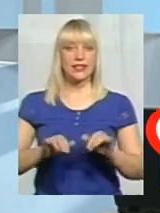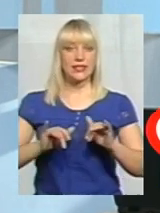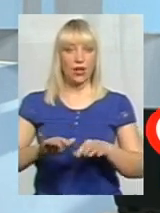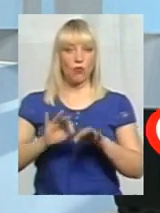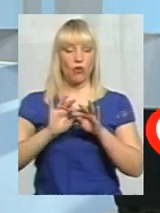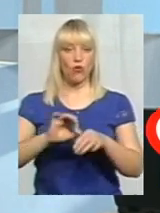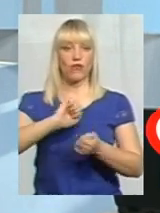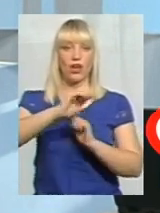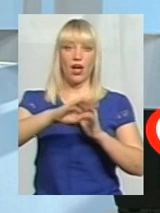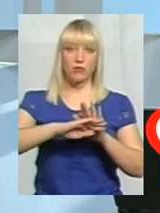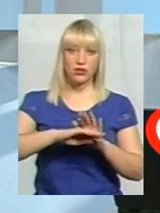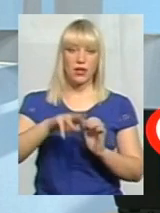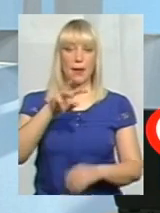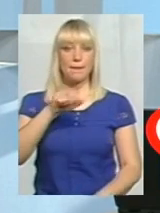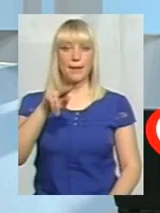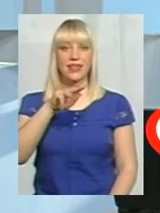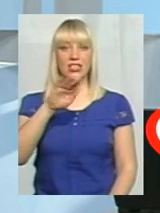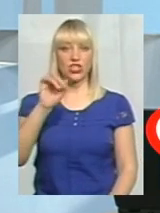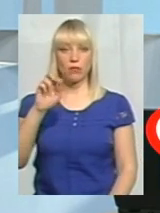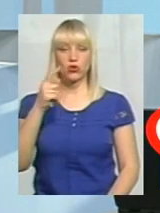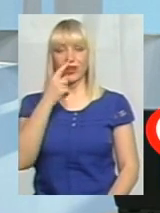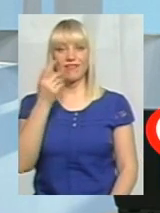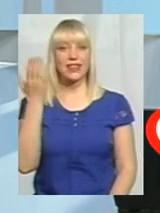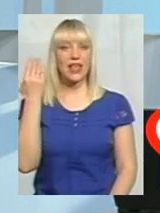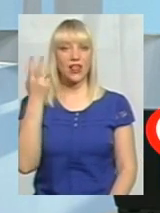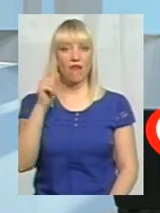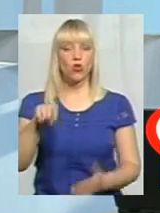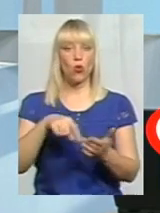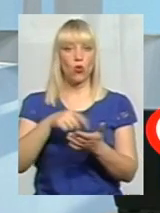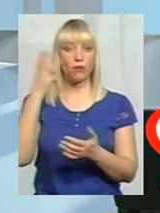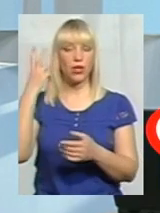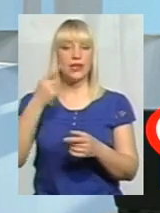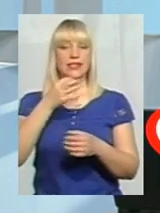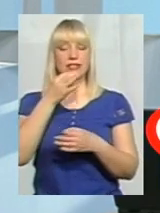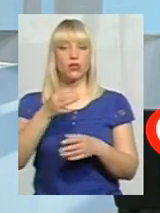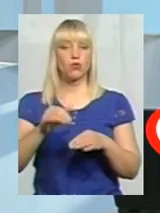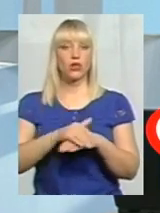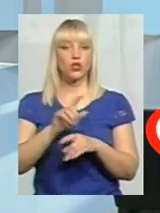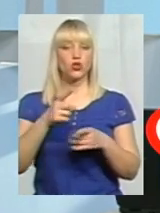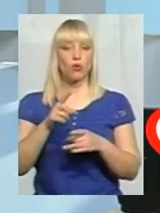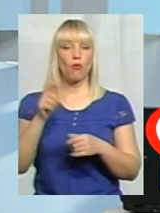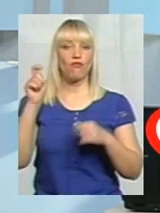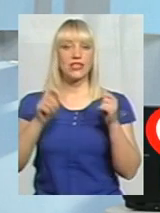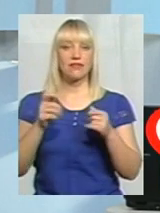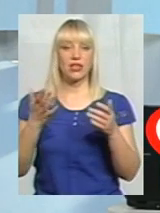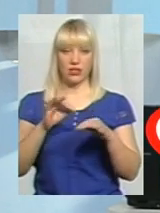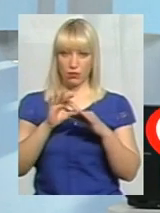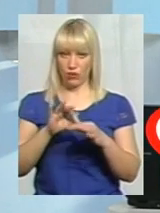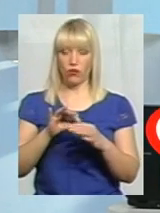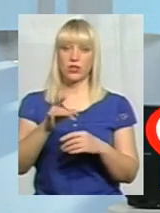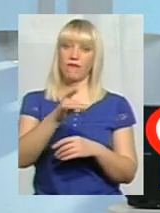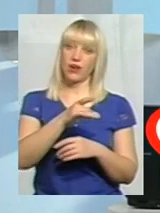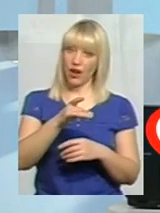основному в Кам'янці, Меджибожі і віднедавна в Хмельницькому. Скажіть, будь ласка, чому фестивалі, які проводяться в районах, в районних